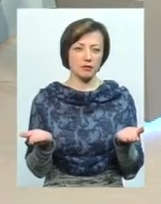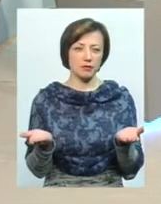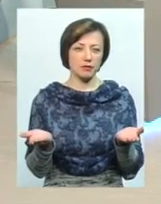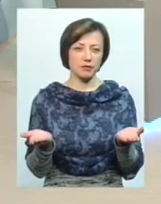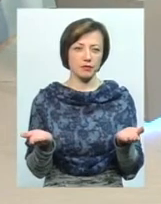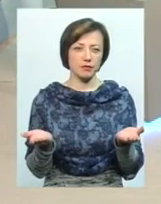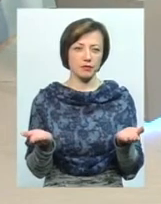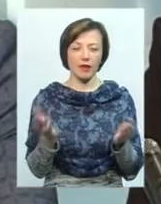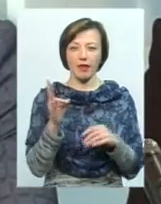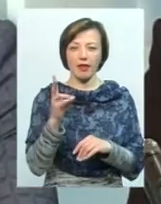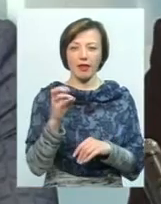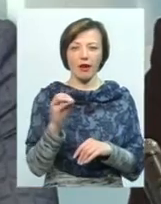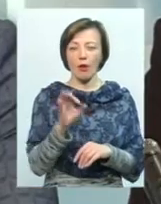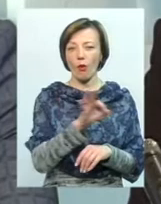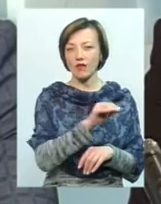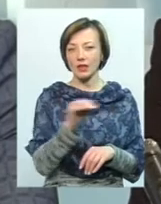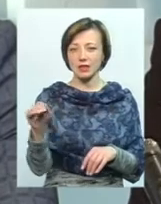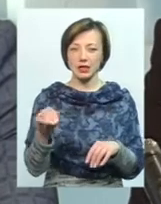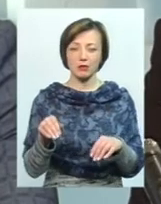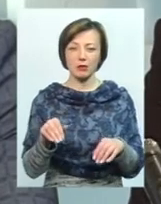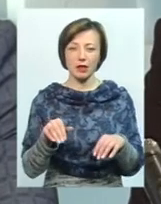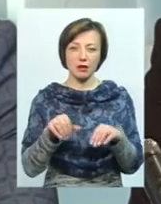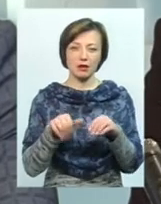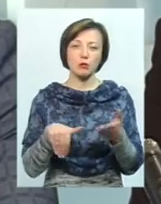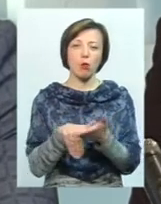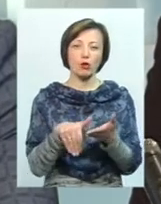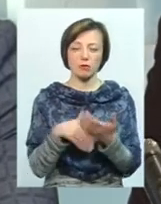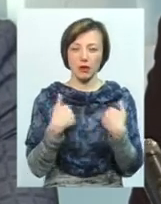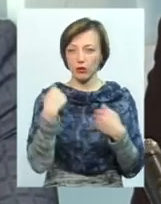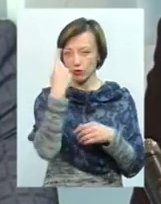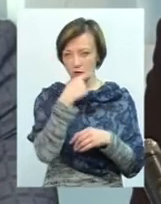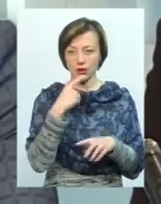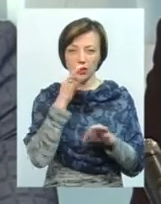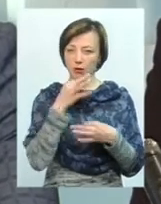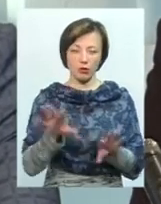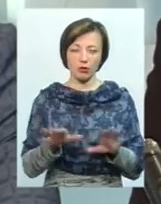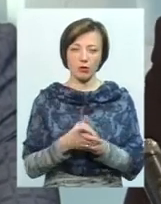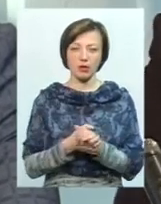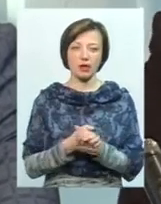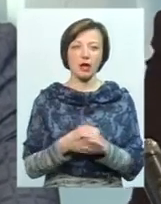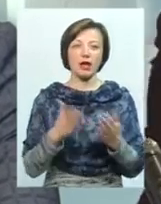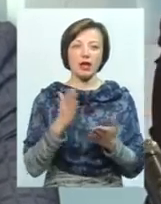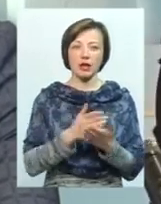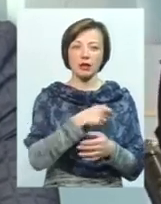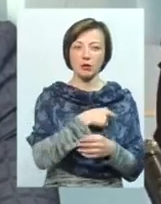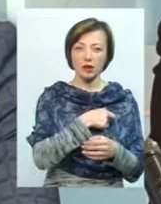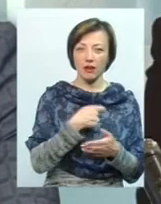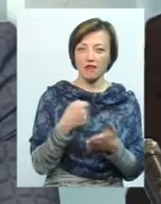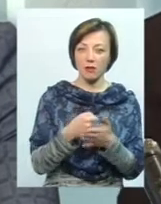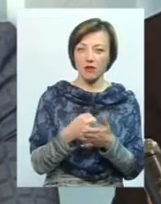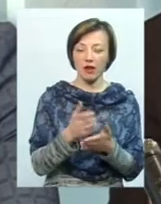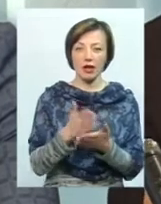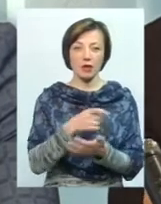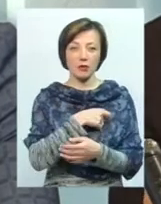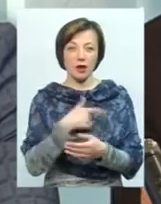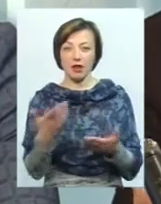якимось неформальним способом. І мені це особисто дуже не подобається. Тому що є депутати, які вибивають, а